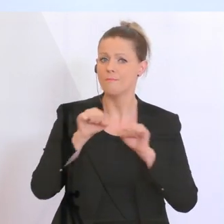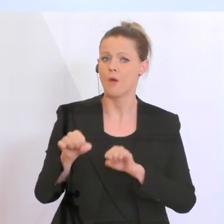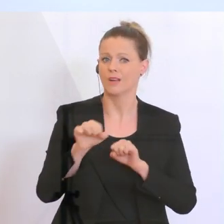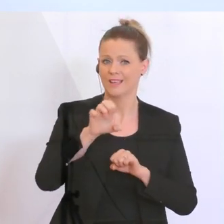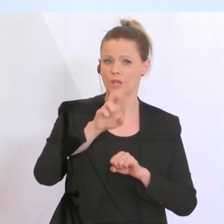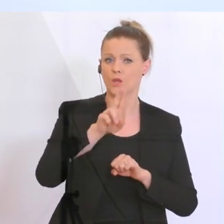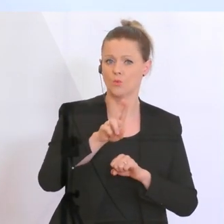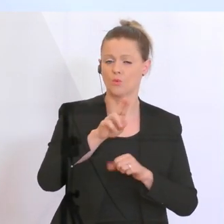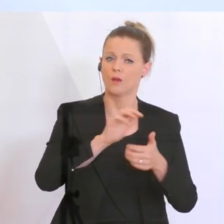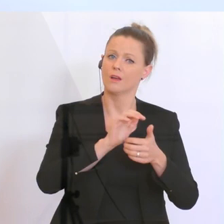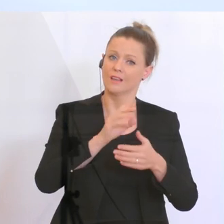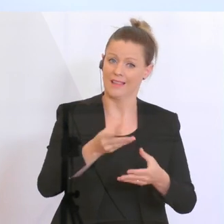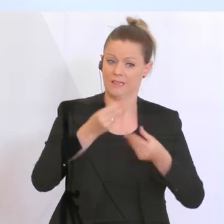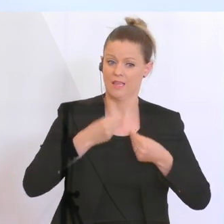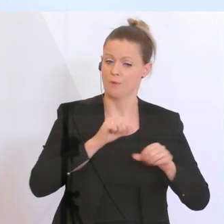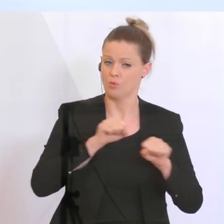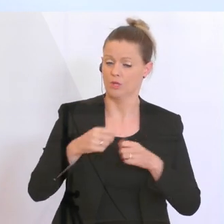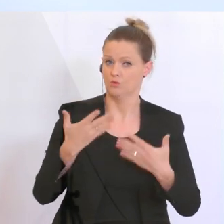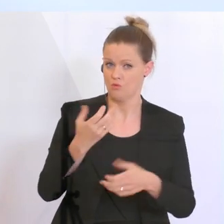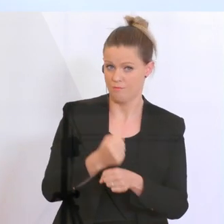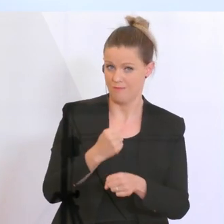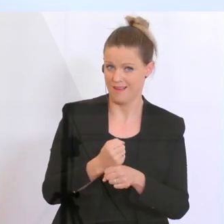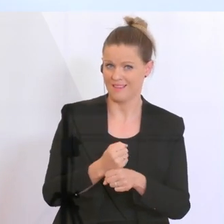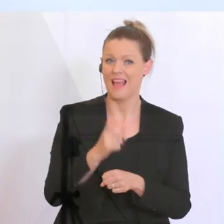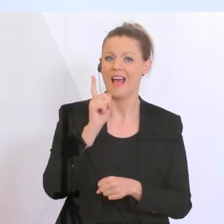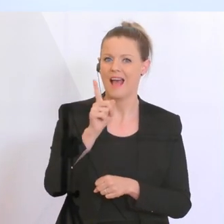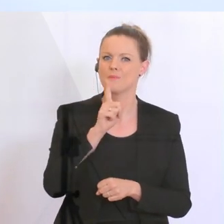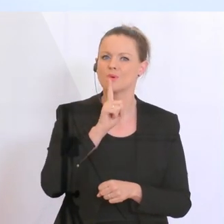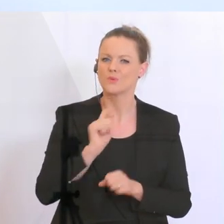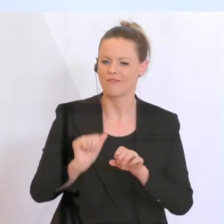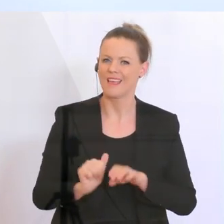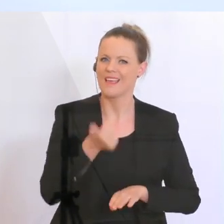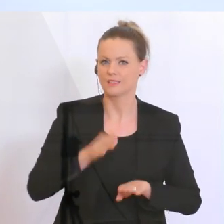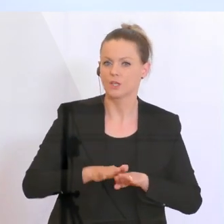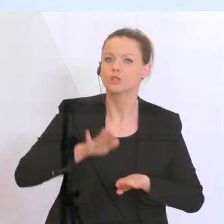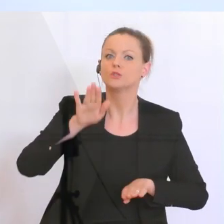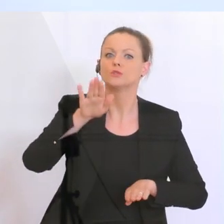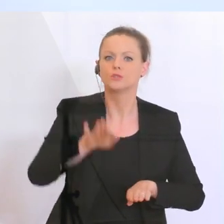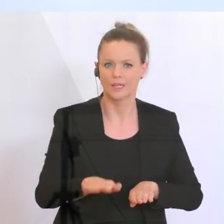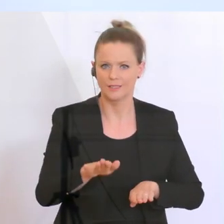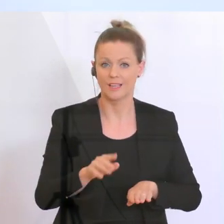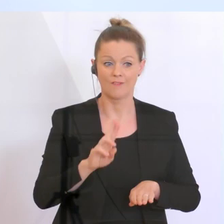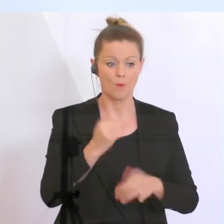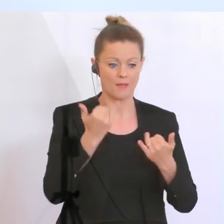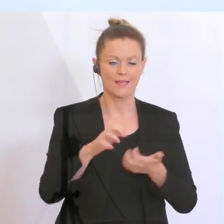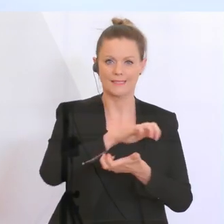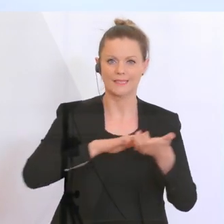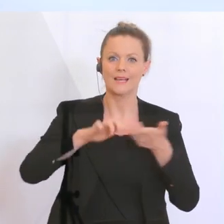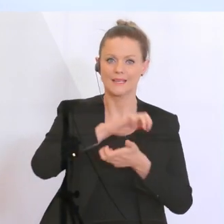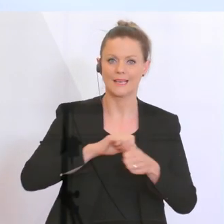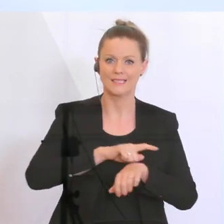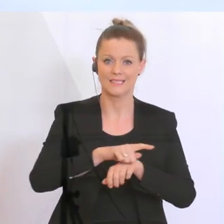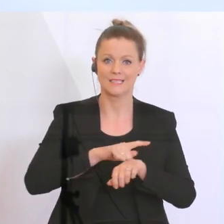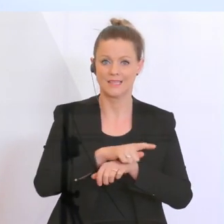Union hier gegeben hat. Aber, wie schon gesagt, es ist nur der erste Schritt. Denn in Krisenzeiten sind andere